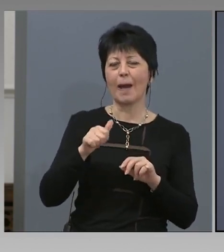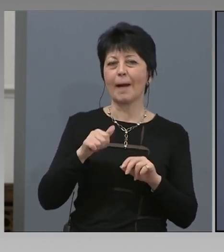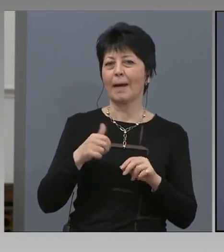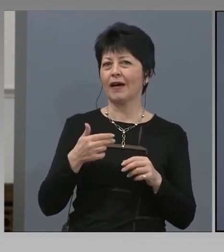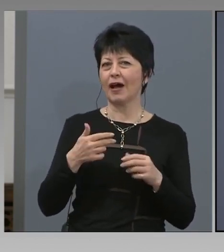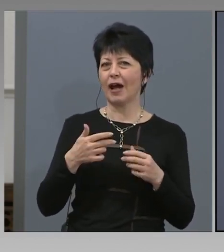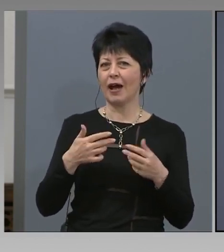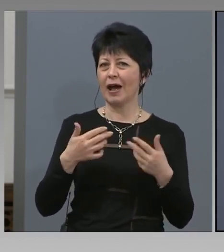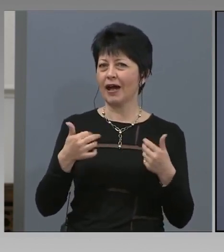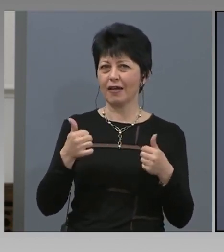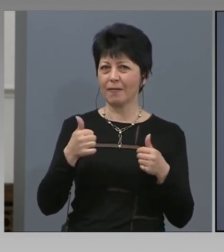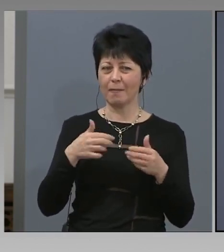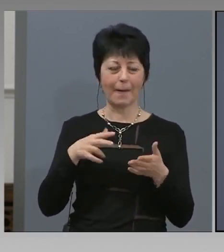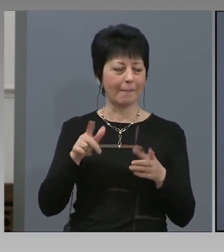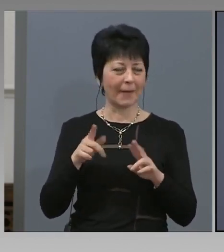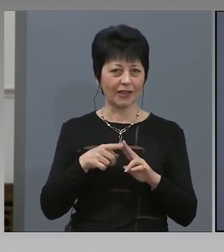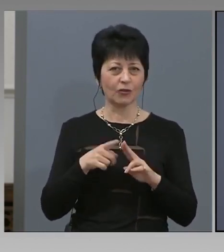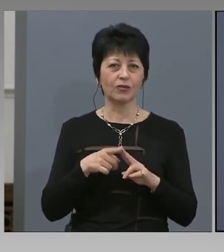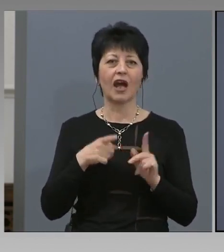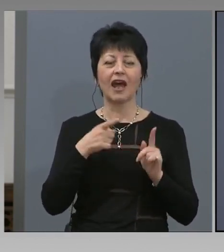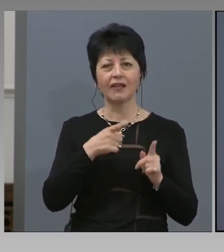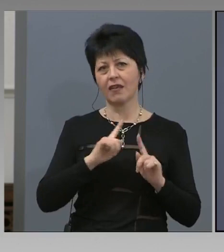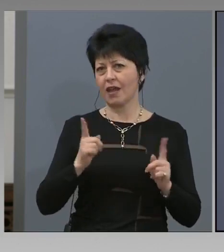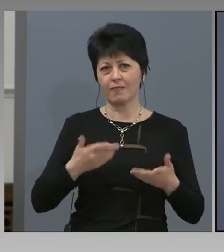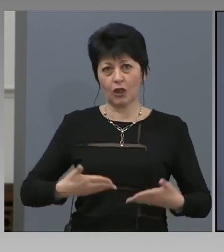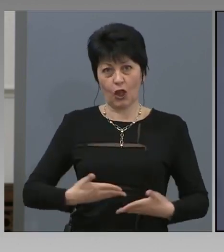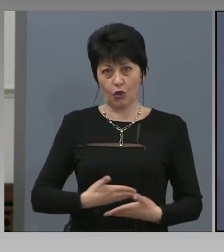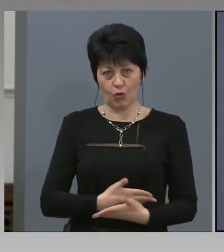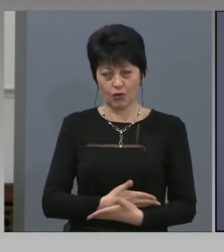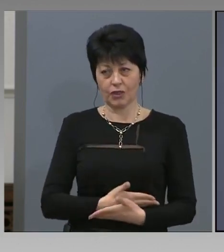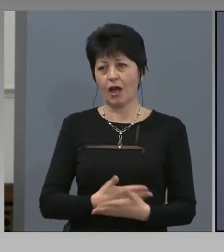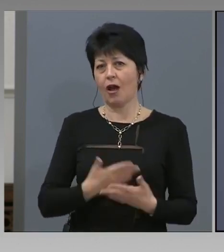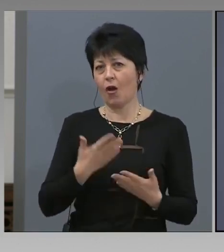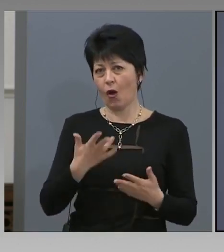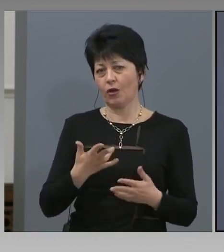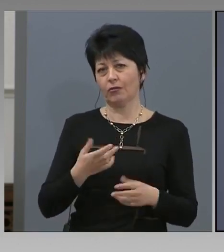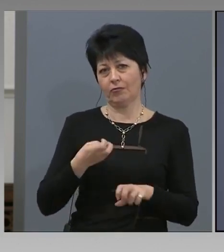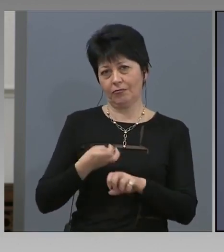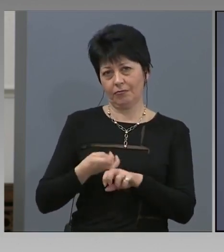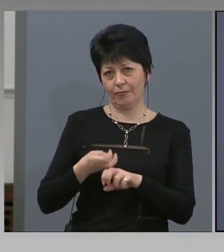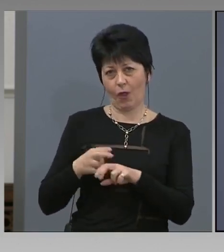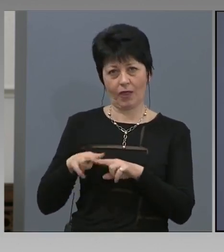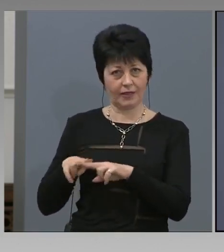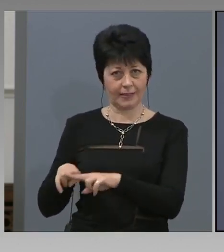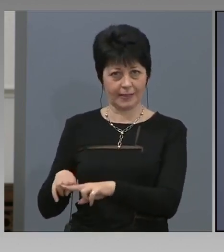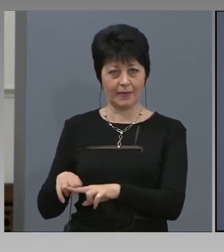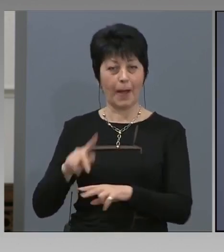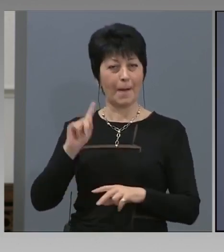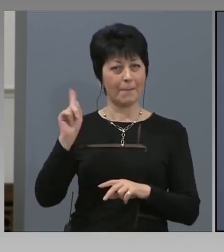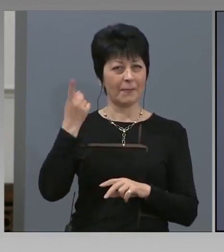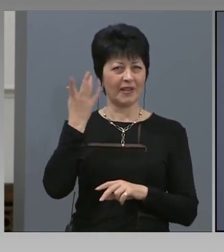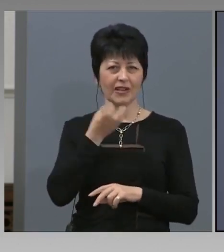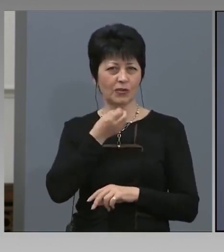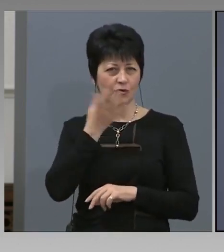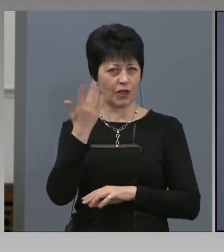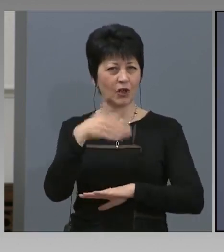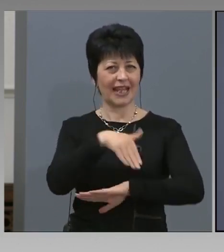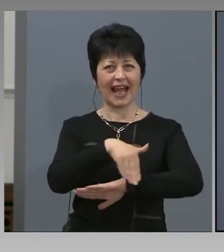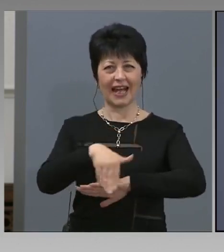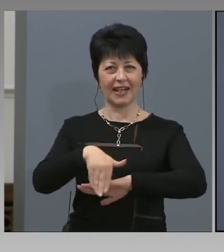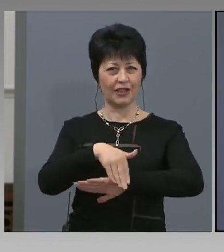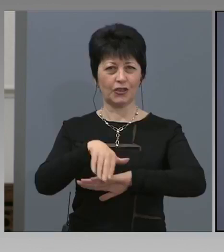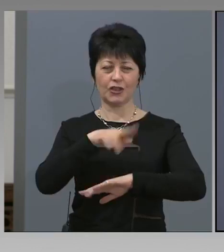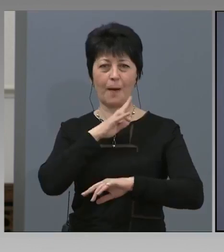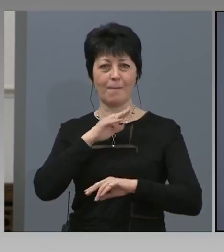защото не е налагало състоянието им хоспитализация. Даже първия, който беше от гранична полиция, разбира се, не